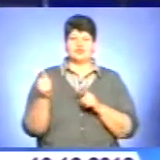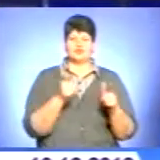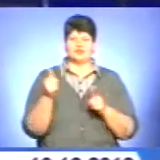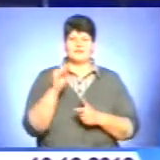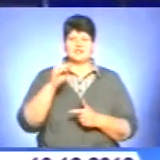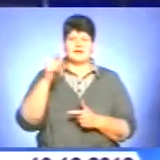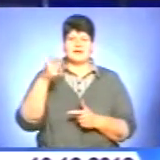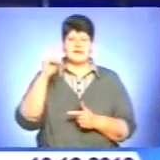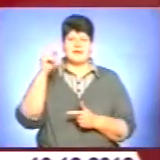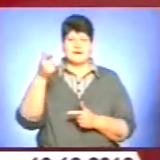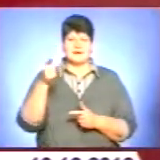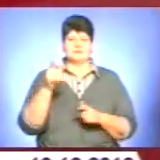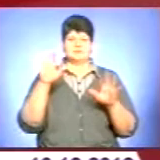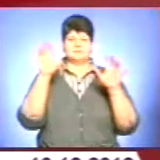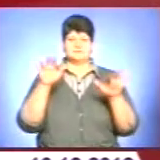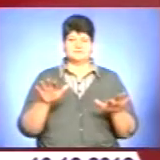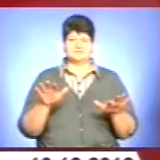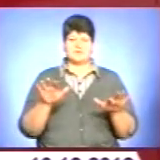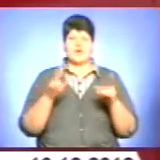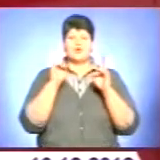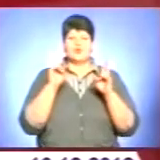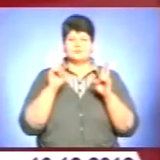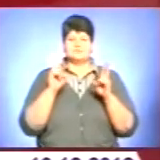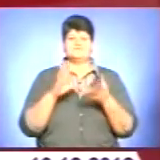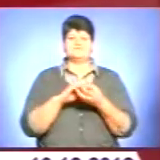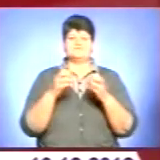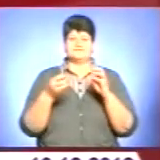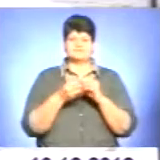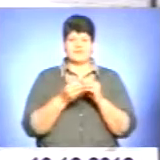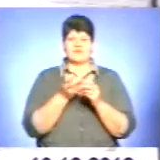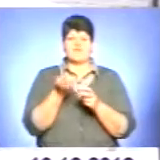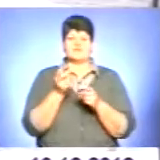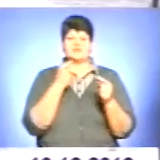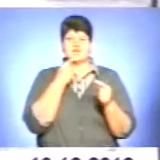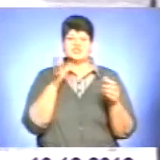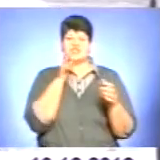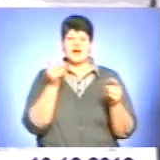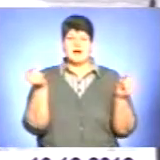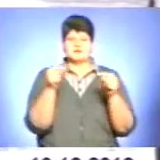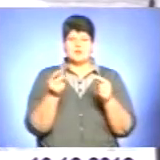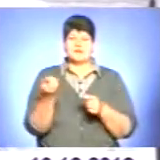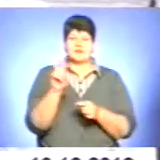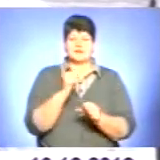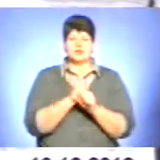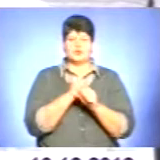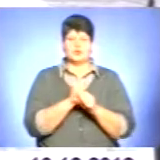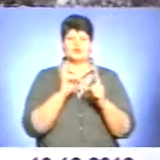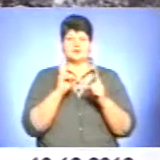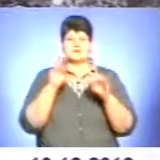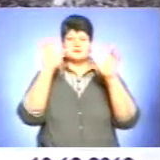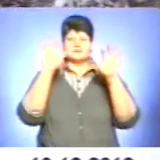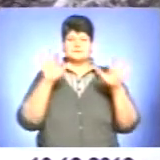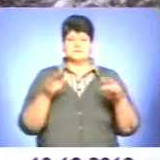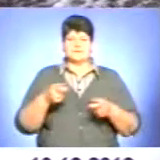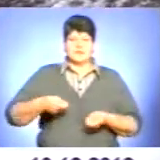заметів. Комусь негода завадила вчасно прийти на роботу. Хтось снігопадом протиставив лопату, а